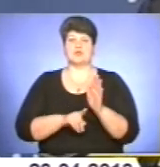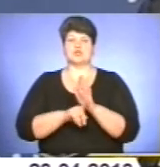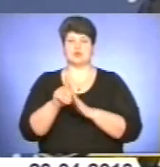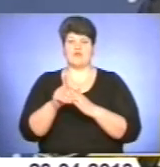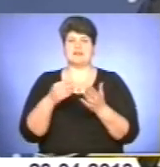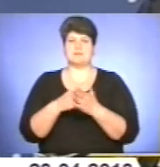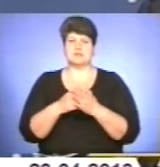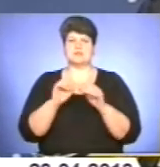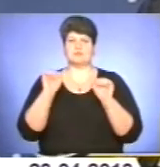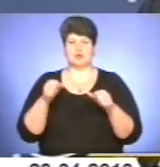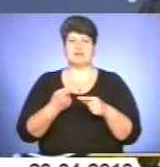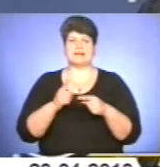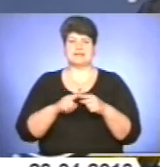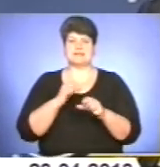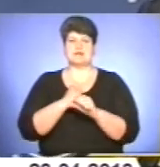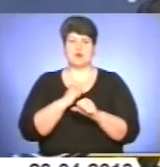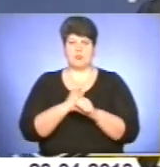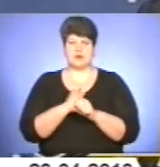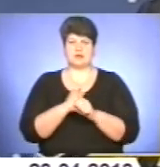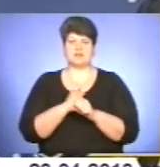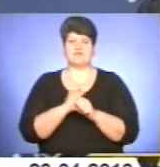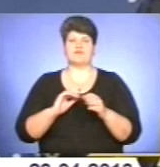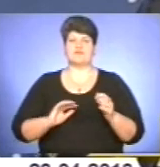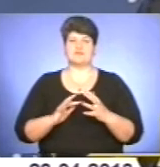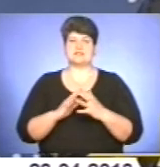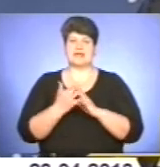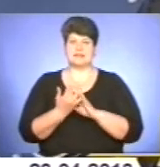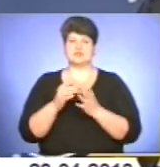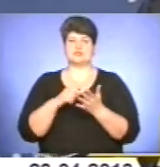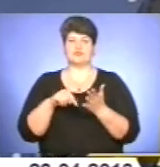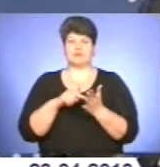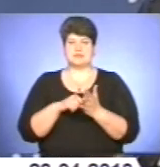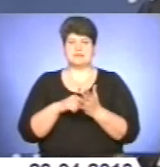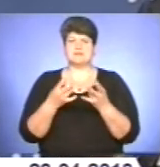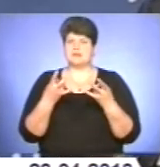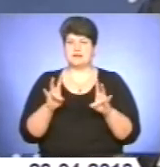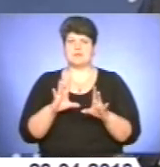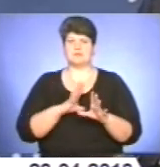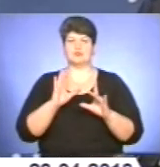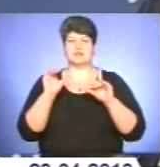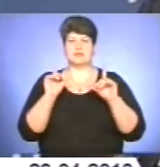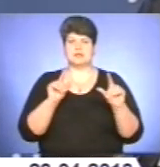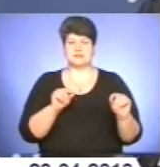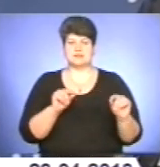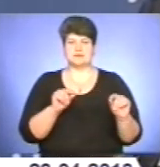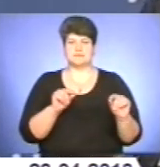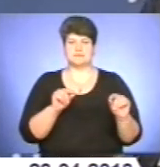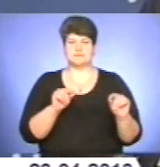робити в своєму місті, в своєму селищі. Її не треба буде їздити далі